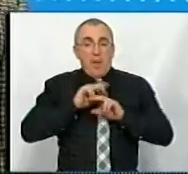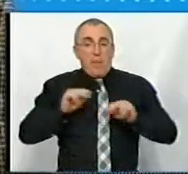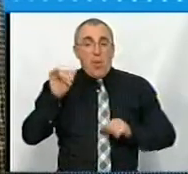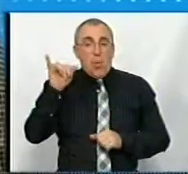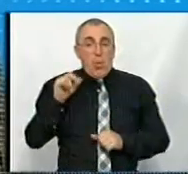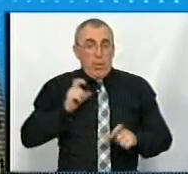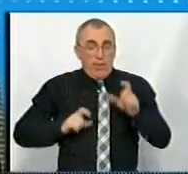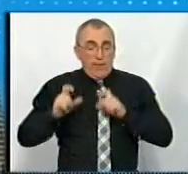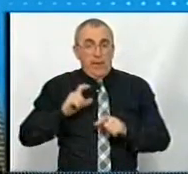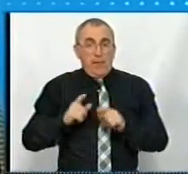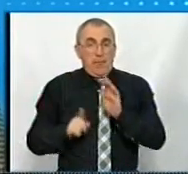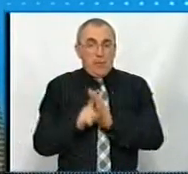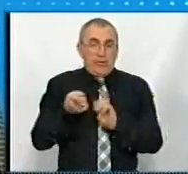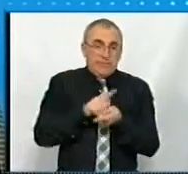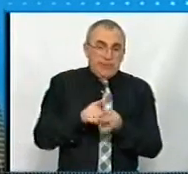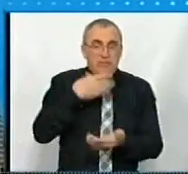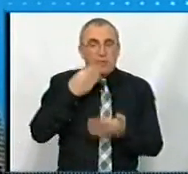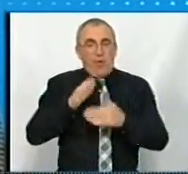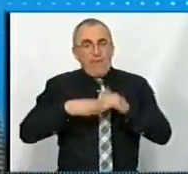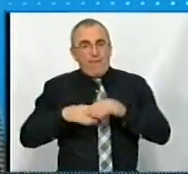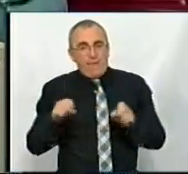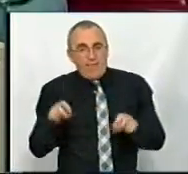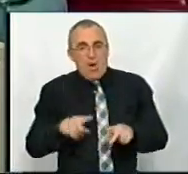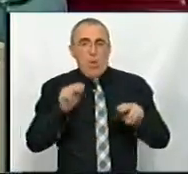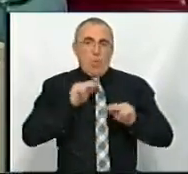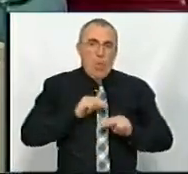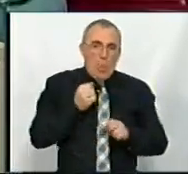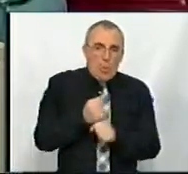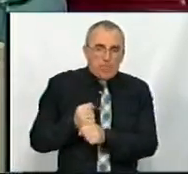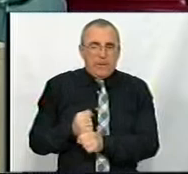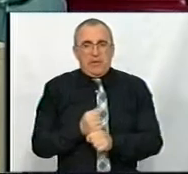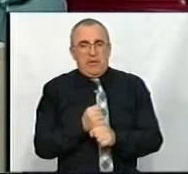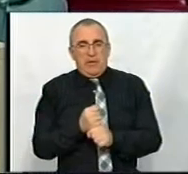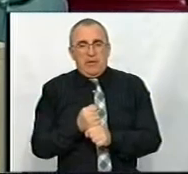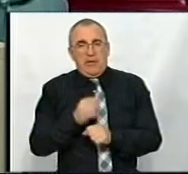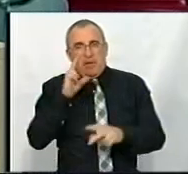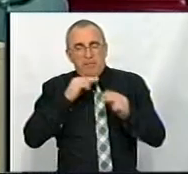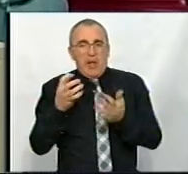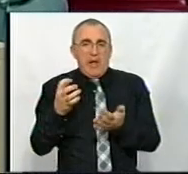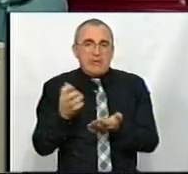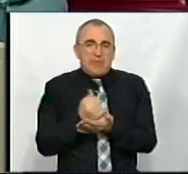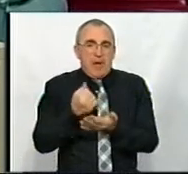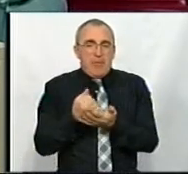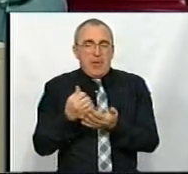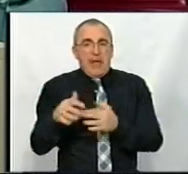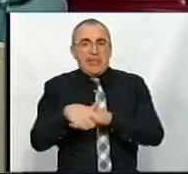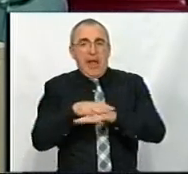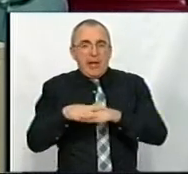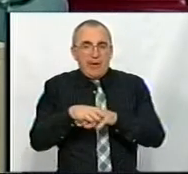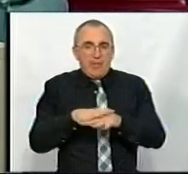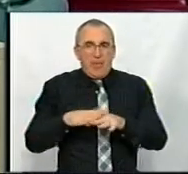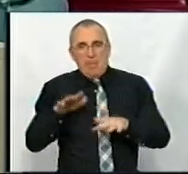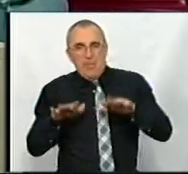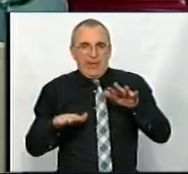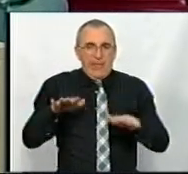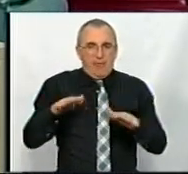університетів починали змінювати свій фах, робити там, намагатися заробити на ринку, іноді доводі мінливому.